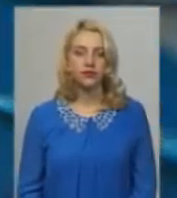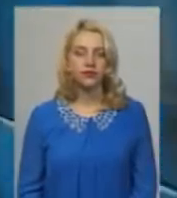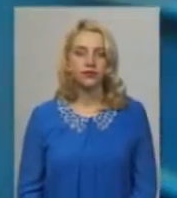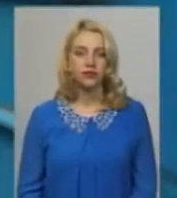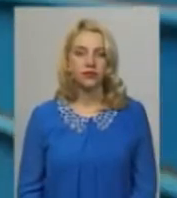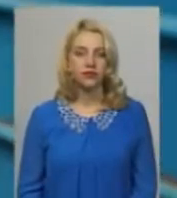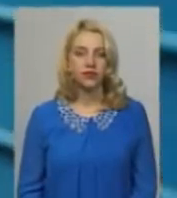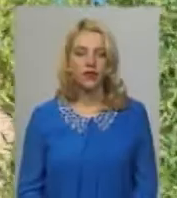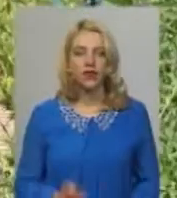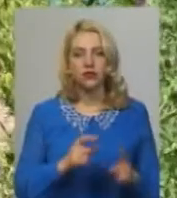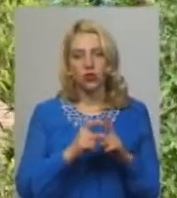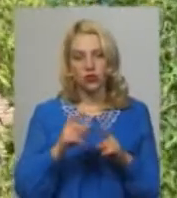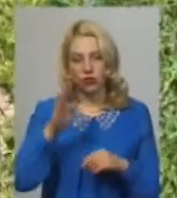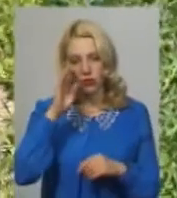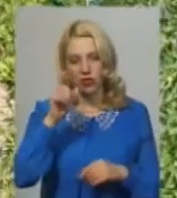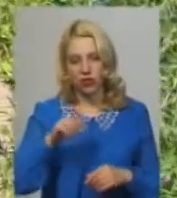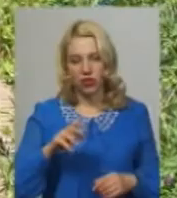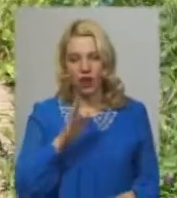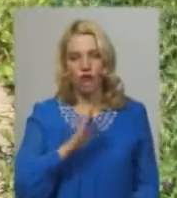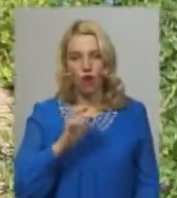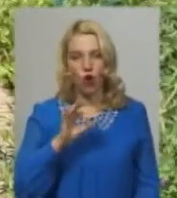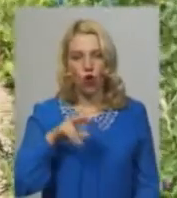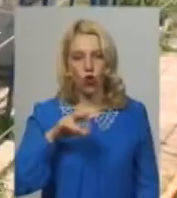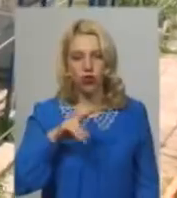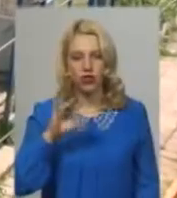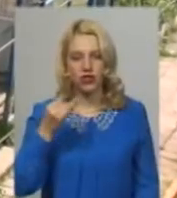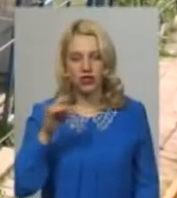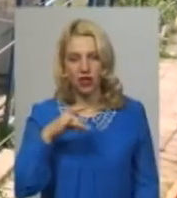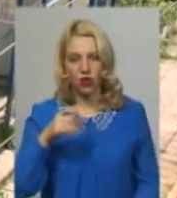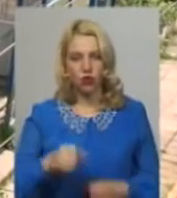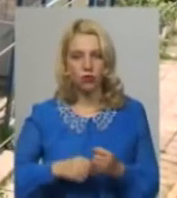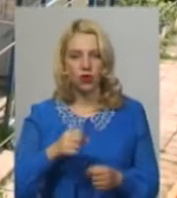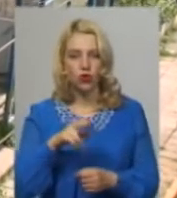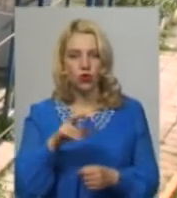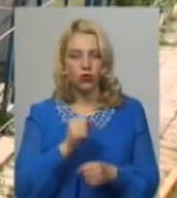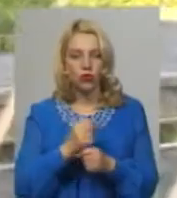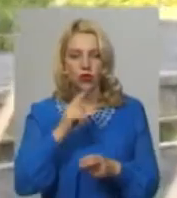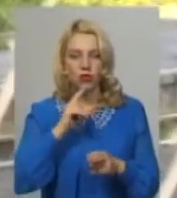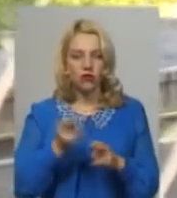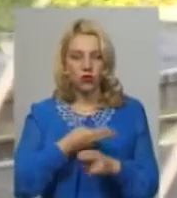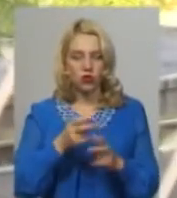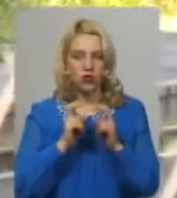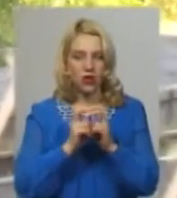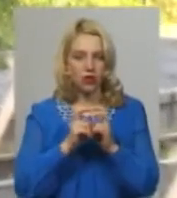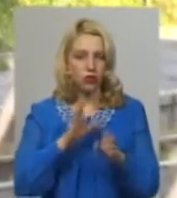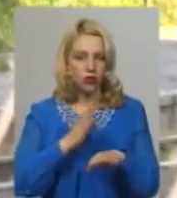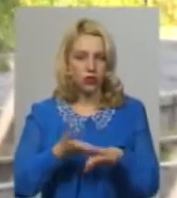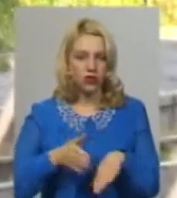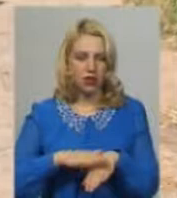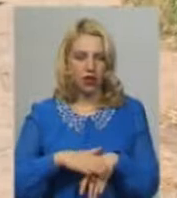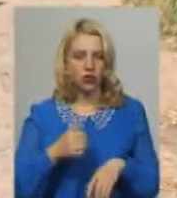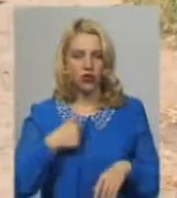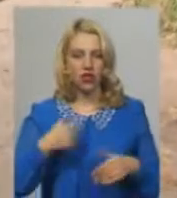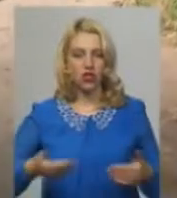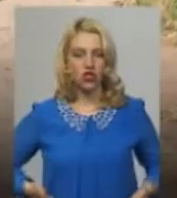За словами жителя Волочинського району Олександра Семенова, добиратися до роботи під час відсутності електрички було досить складно. Я